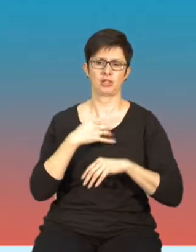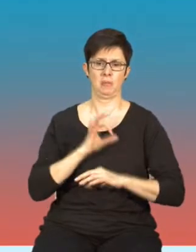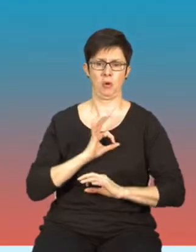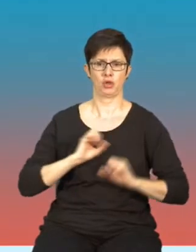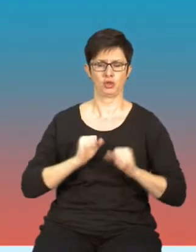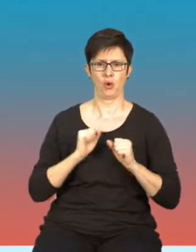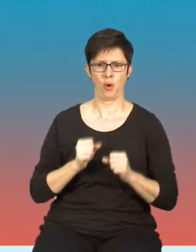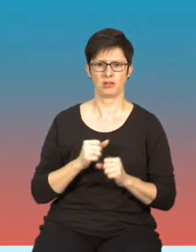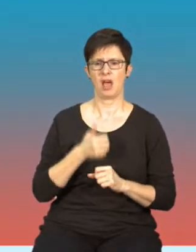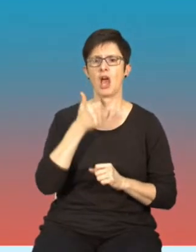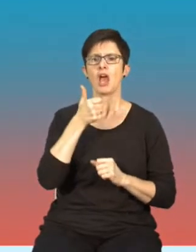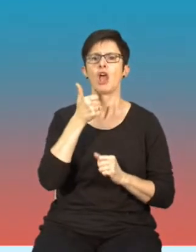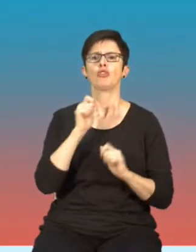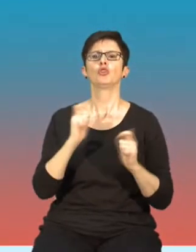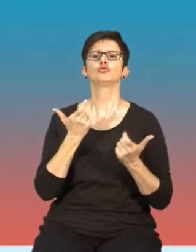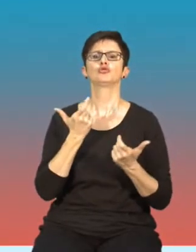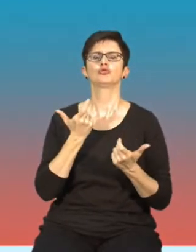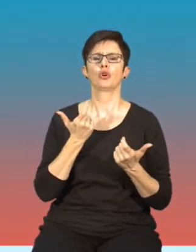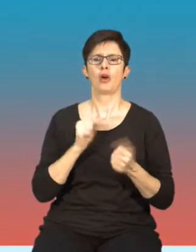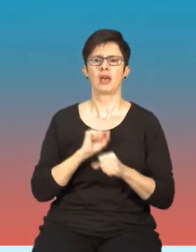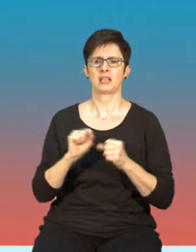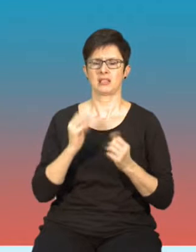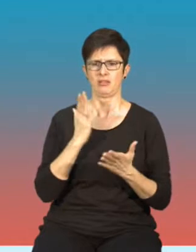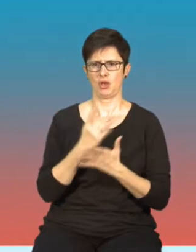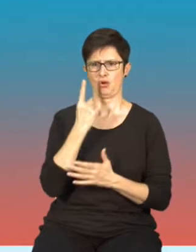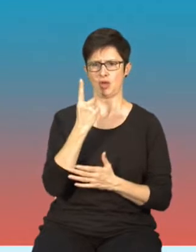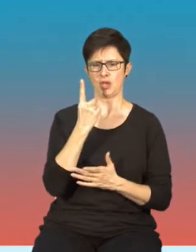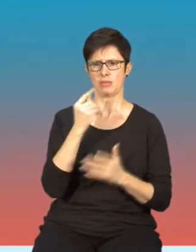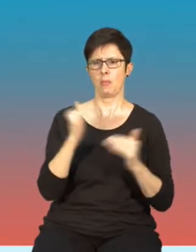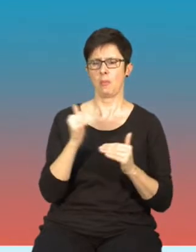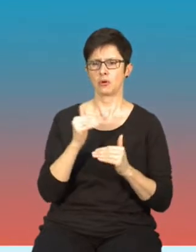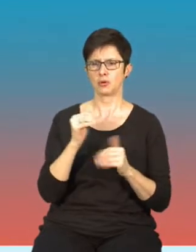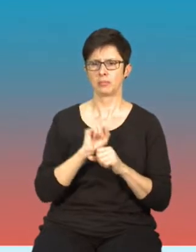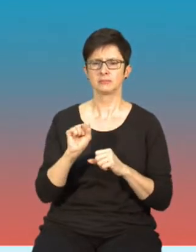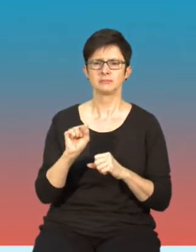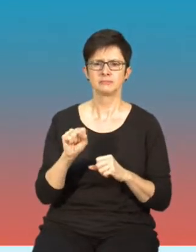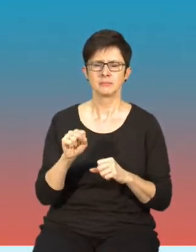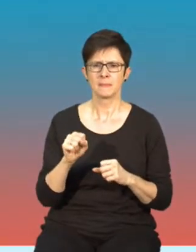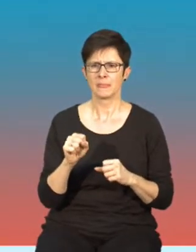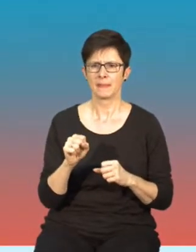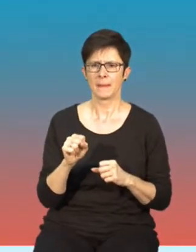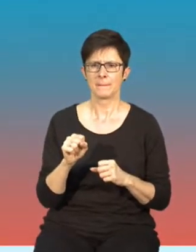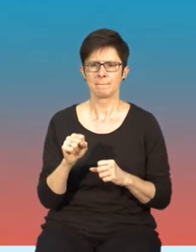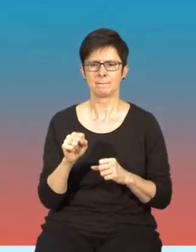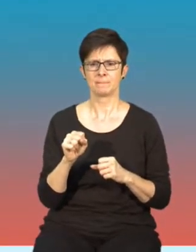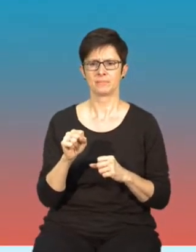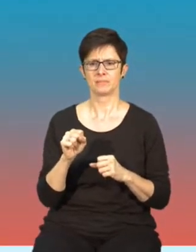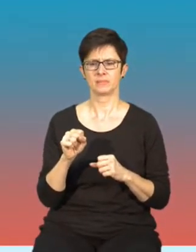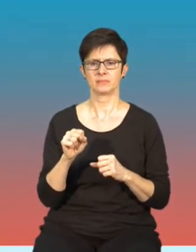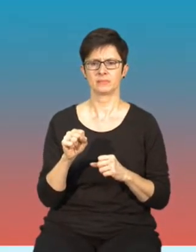Jedyne co się dzieje to można powiedzieć, bo oczywiście operujemy tylko o to, co